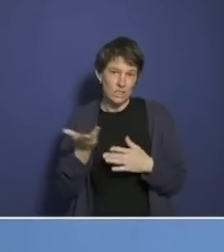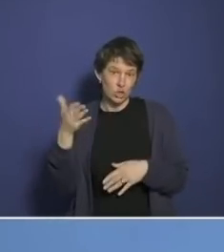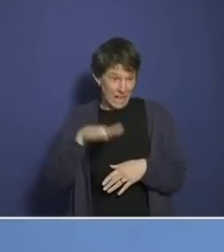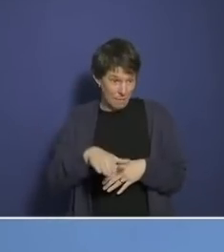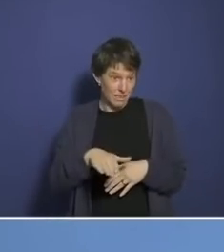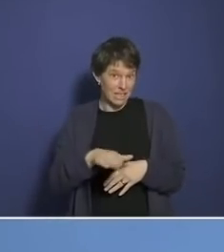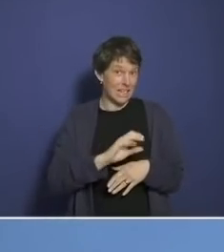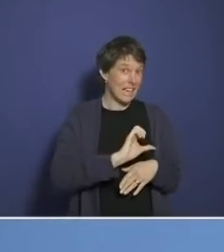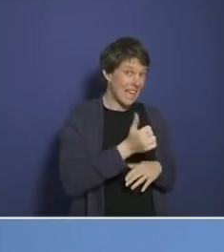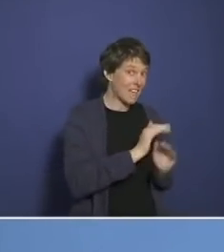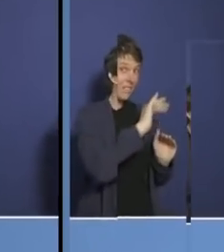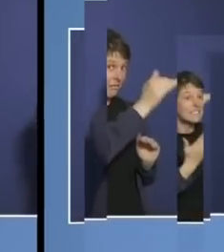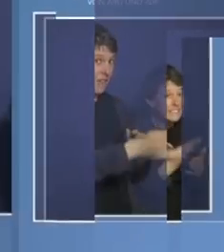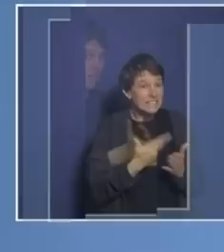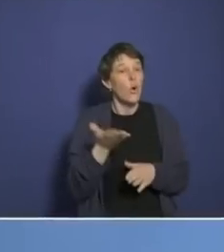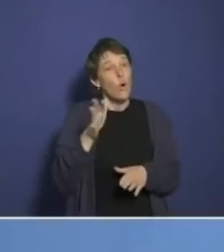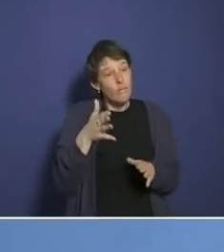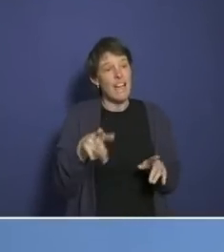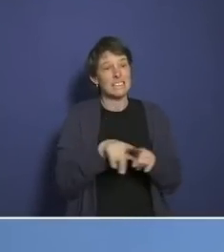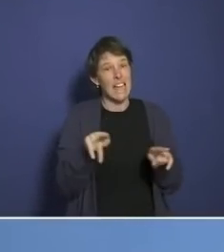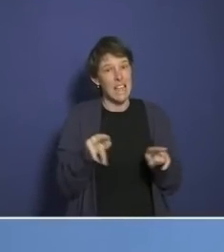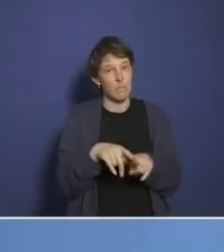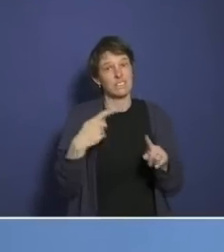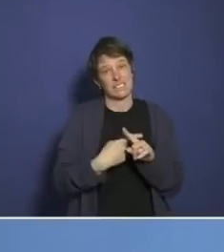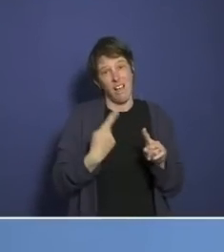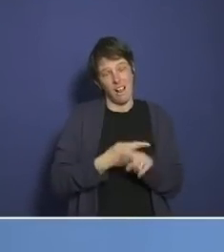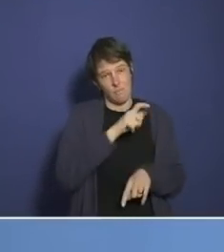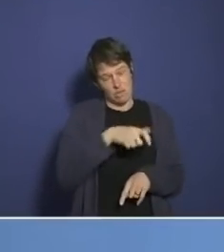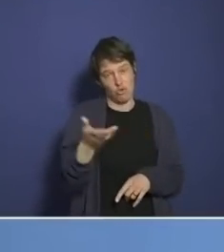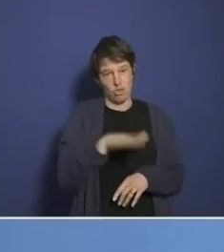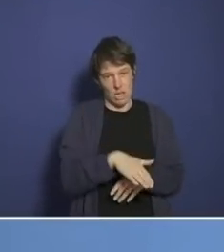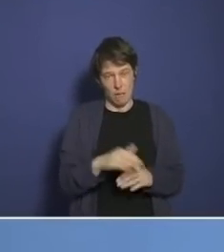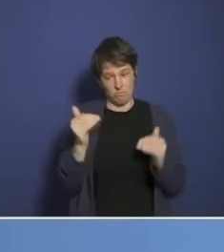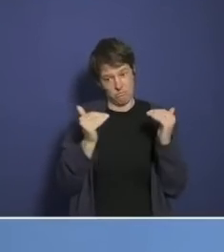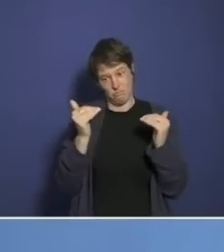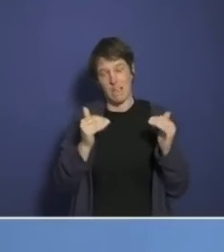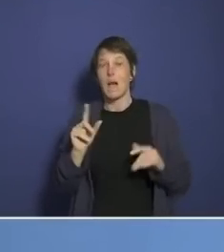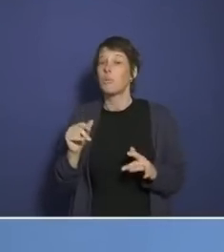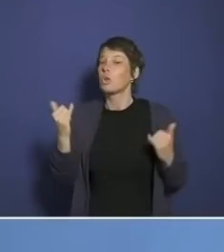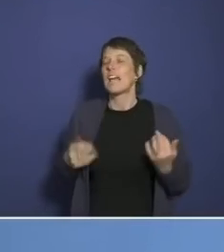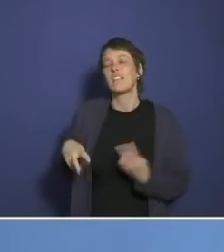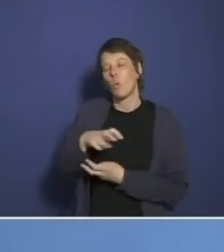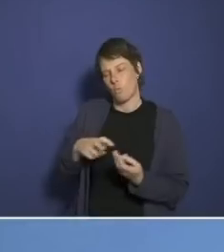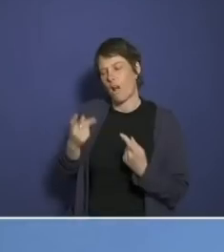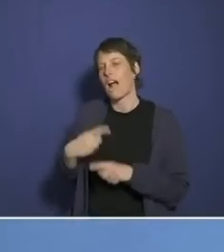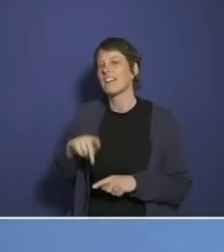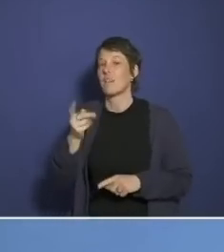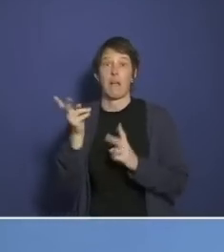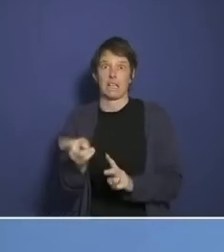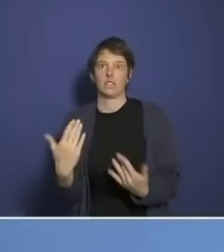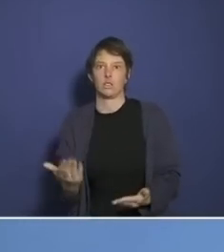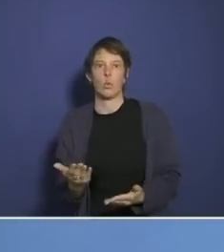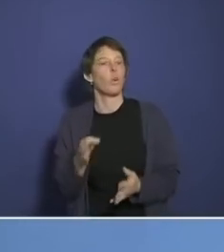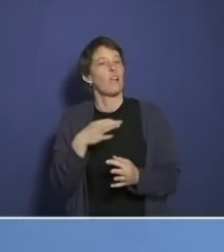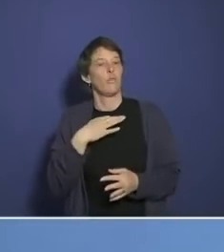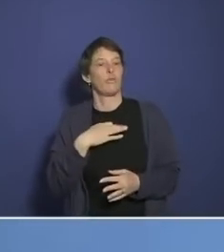als wir in der ersten Welle gehabt haben. Wir gehen mit dieser Sterblichkeit jetzt ganz anders um, aber richtig ist das nicht. Und für mich ist es übrigens nicht